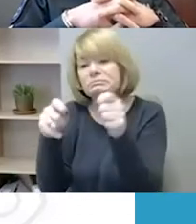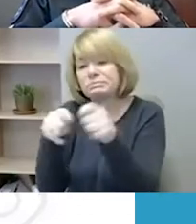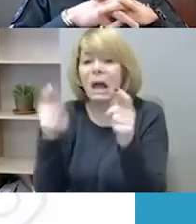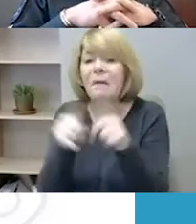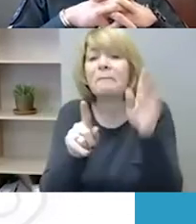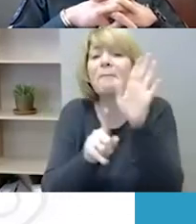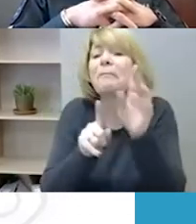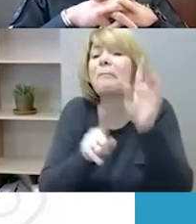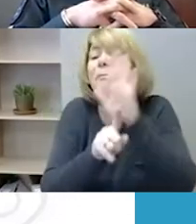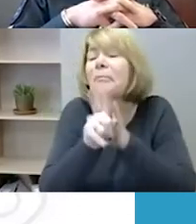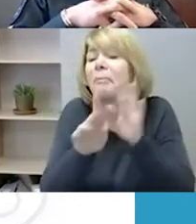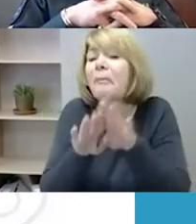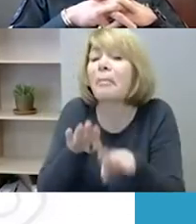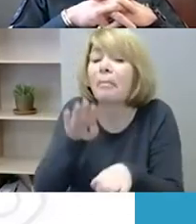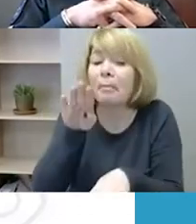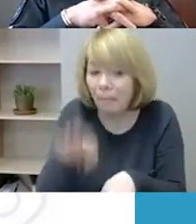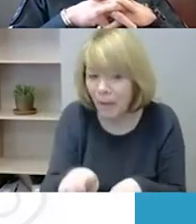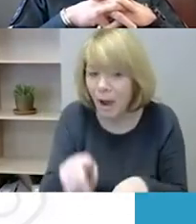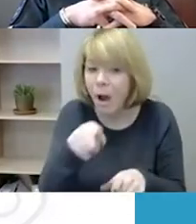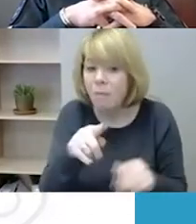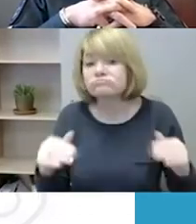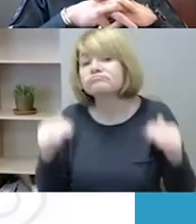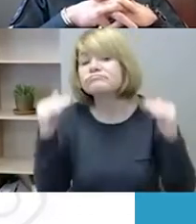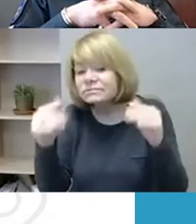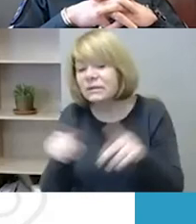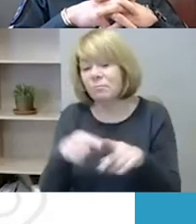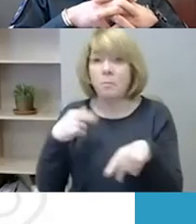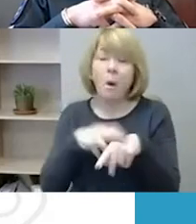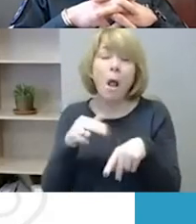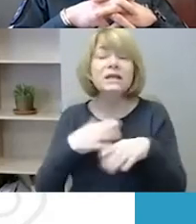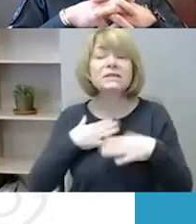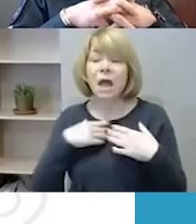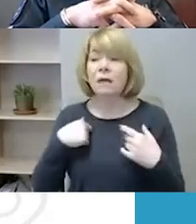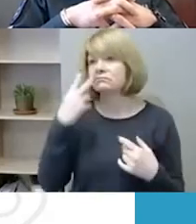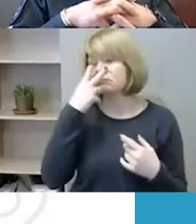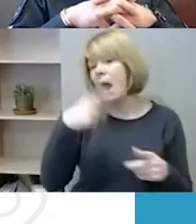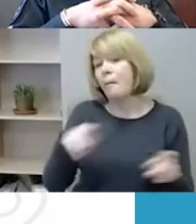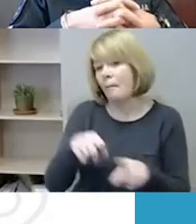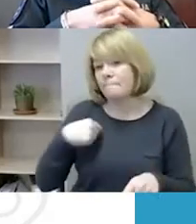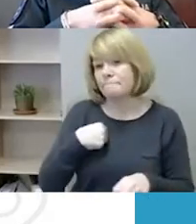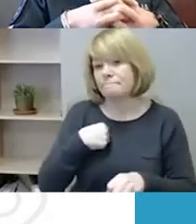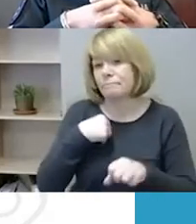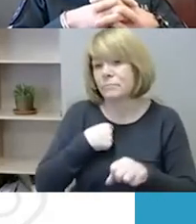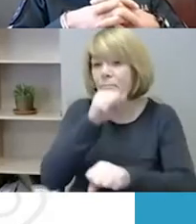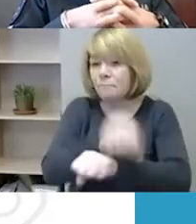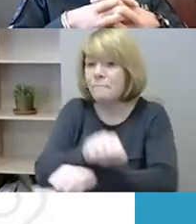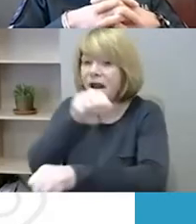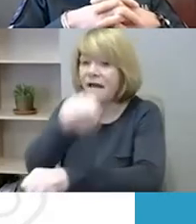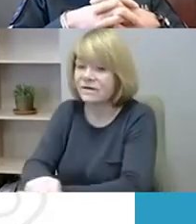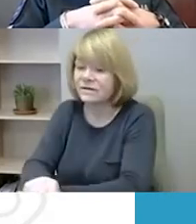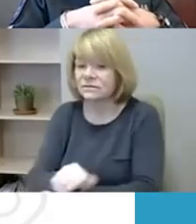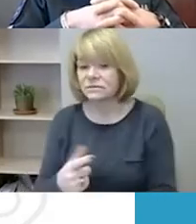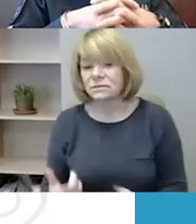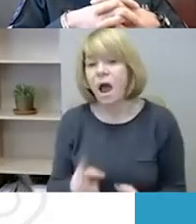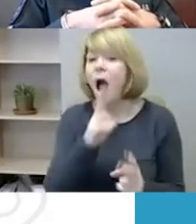kaip policija, turbūt matome labiau kaip prevencijos dalimi. Tai yra tie, kas gali vykdyti tą